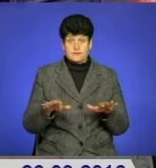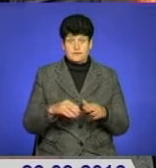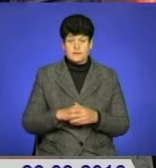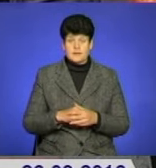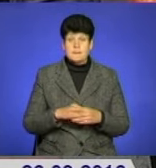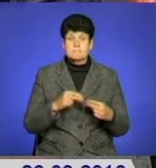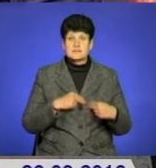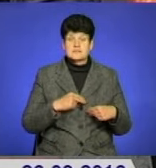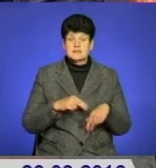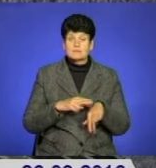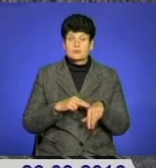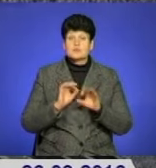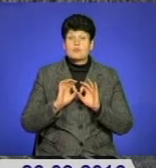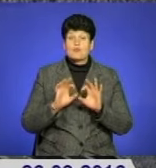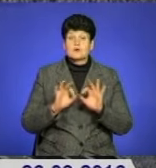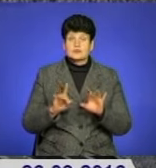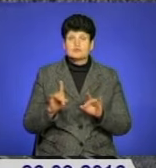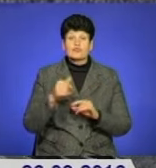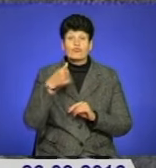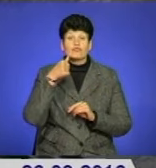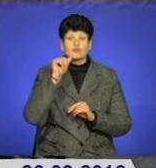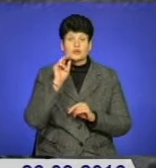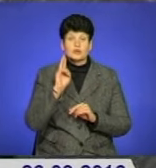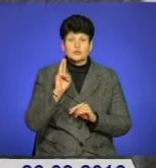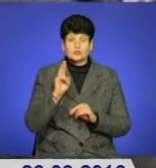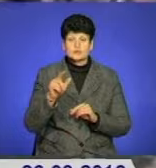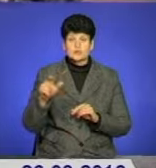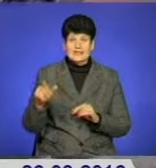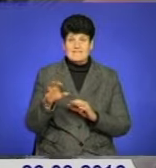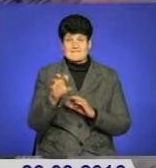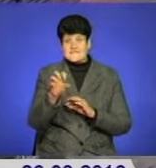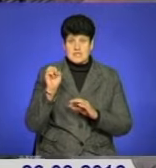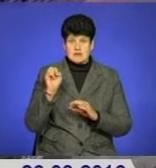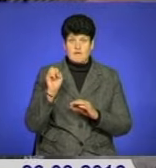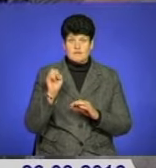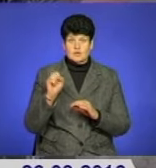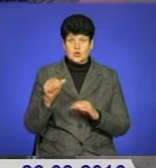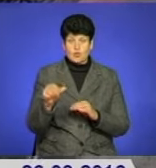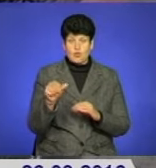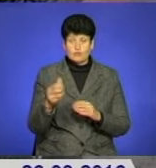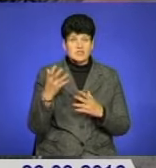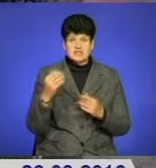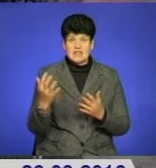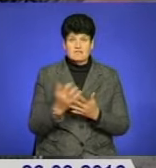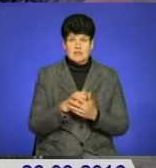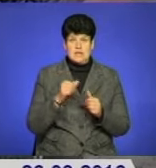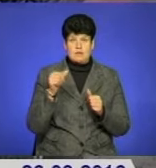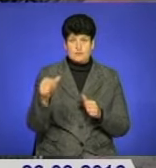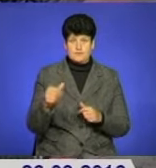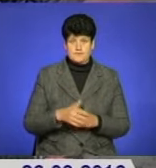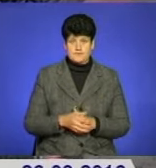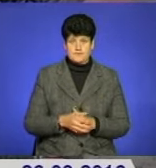Працівник поліції пояснив, що вчора хтось із відвідувачів відірвав кнопку, і її ще не встигли встановити.